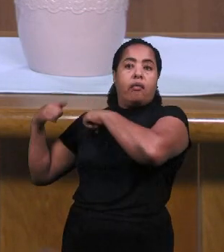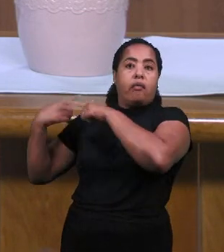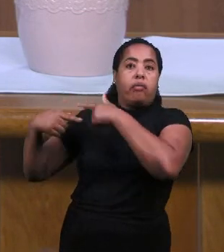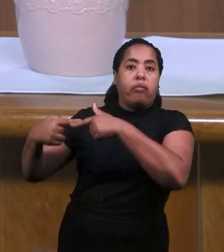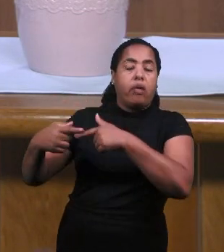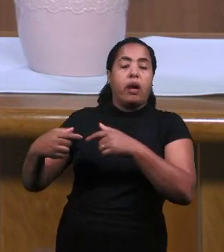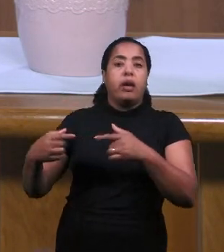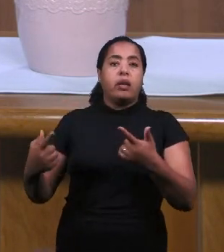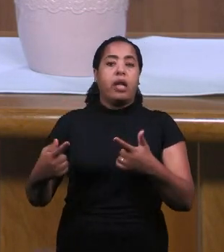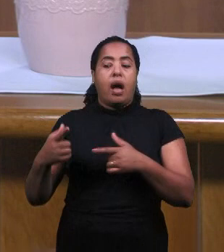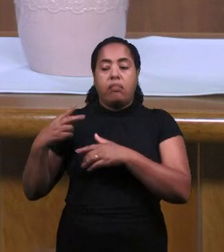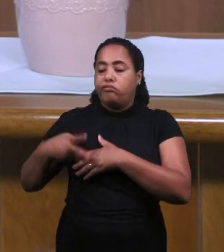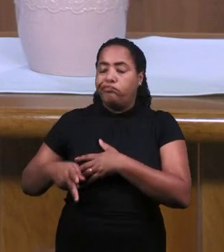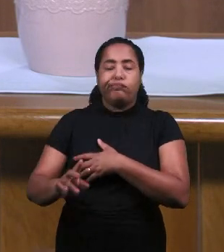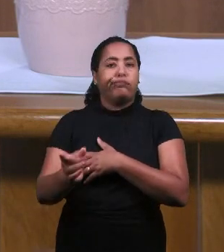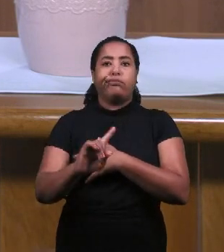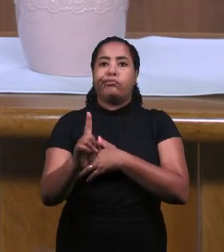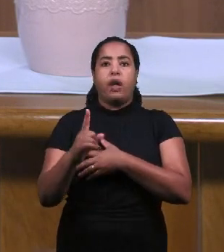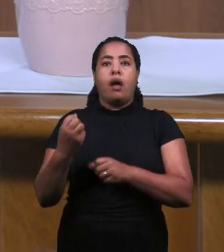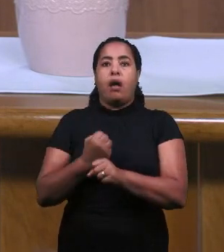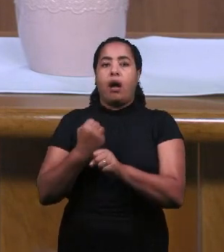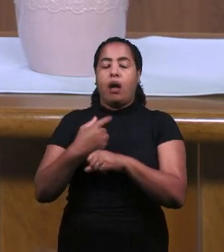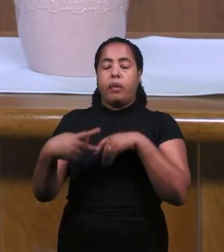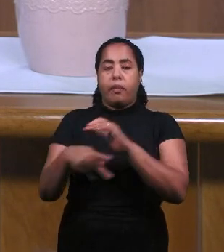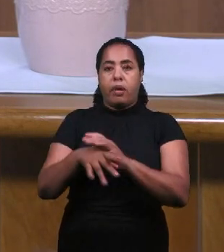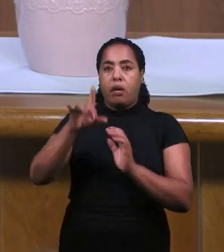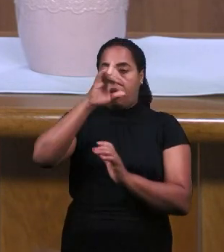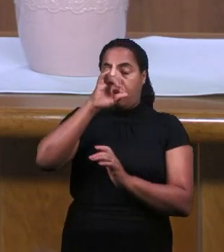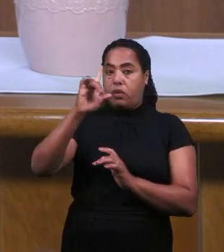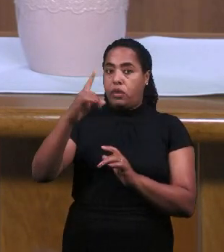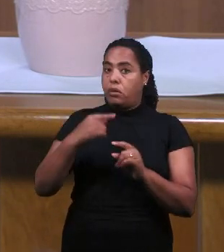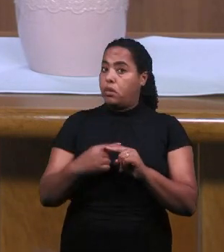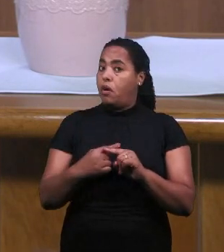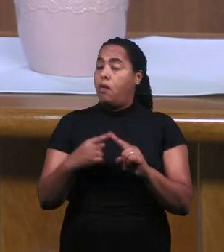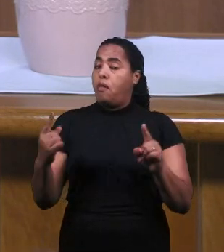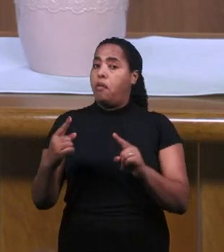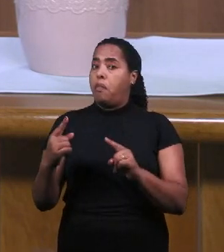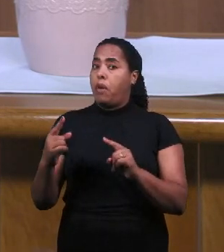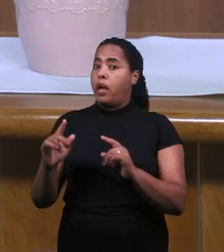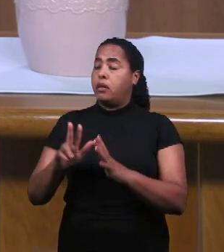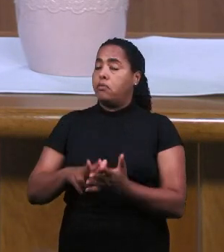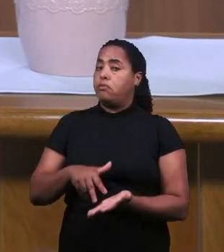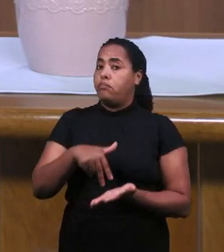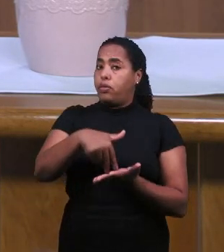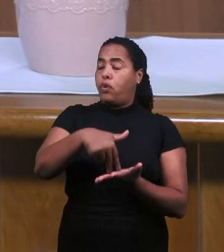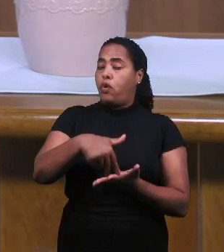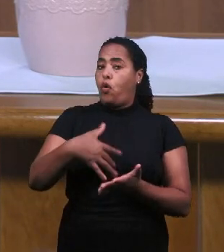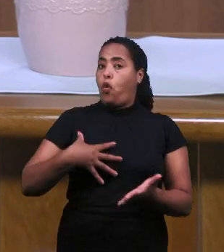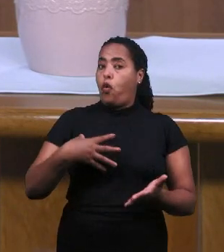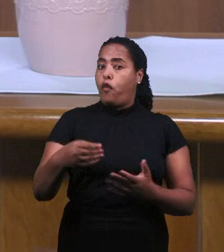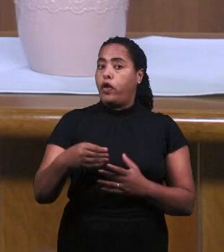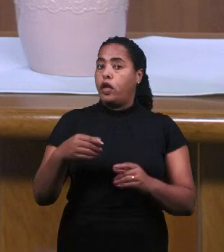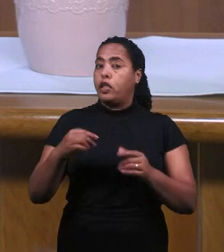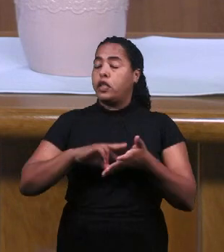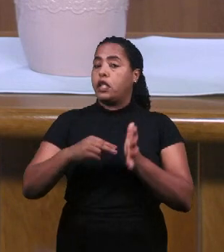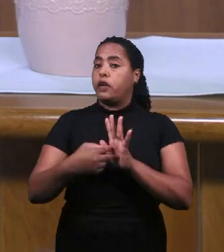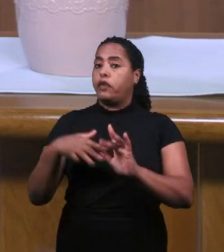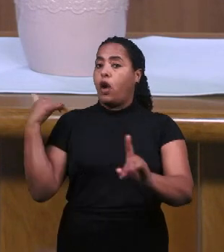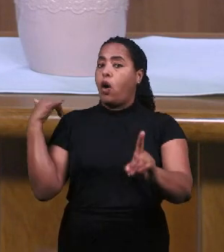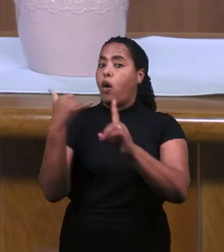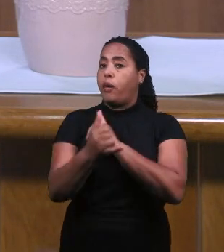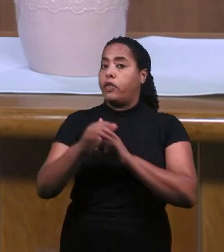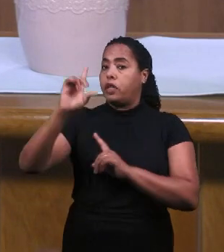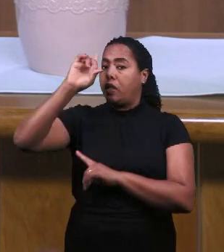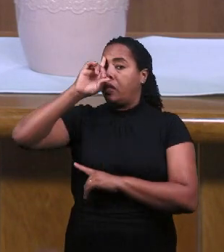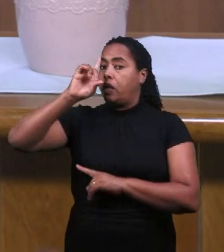Муж ее Бог ее Сын умер Значит, что нету наследника Но